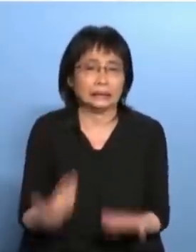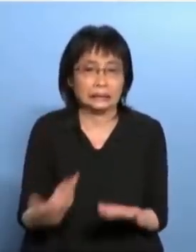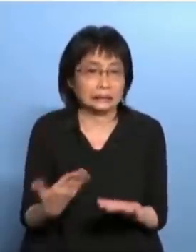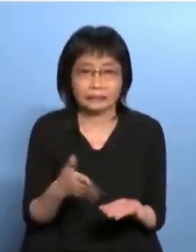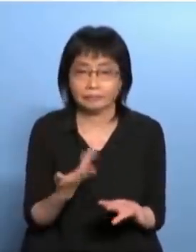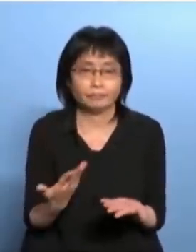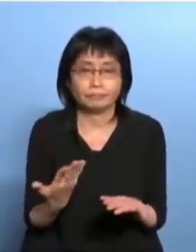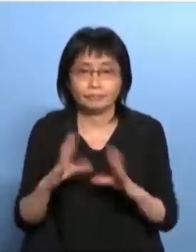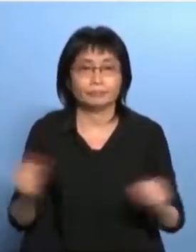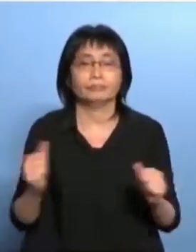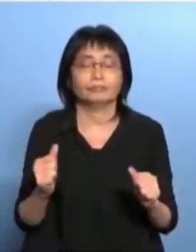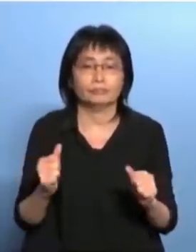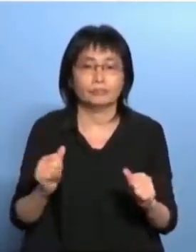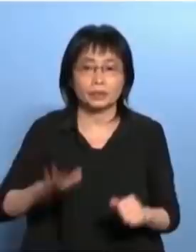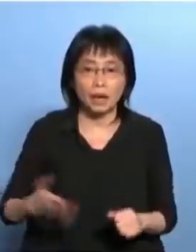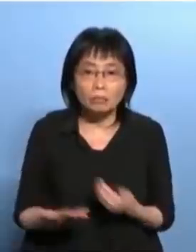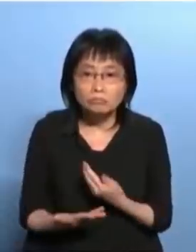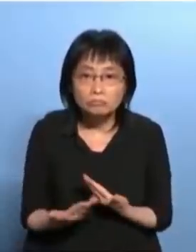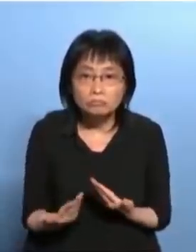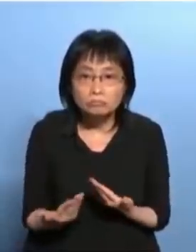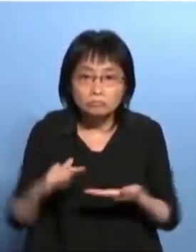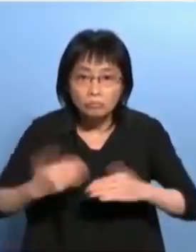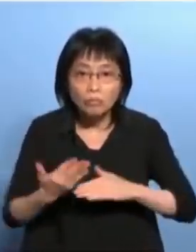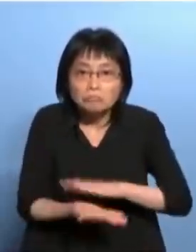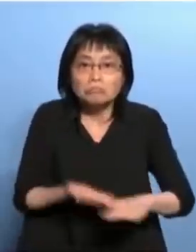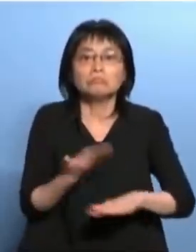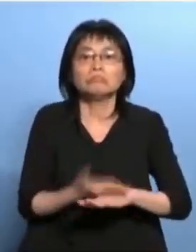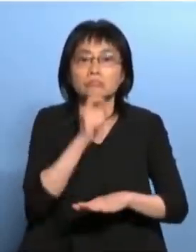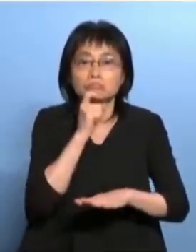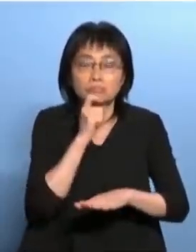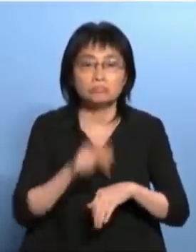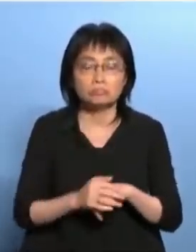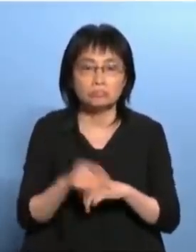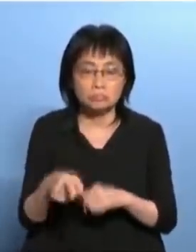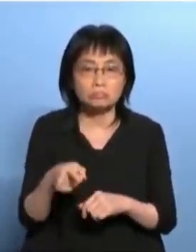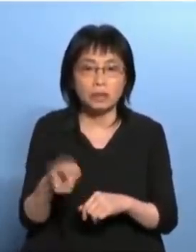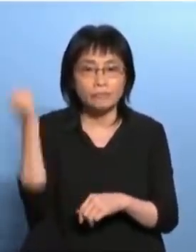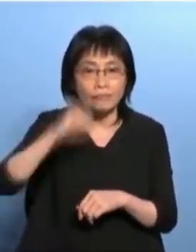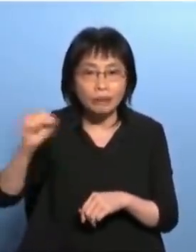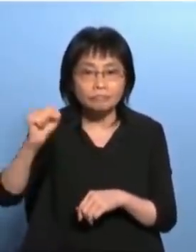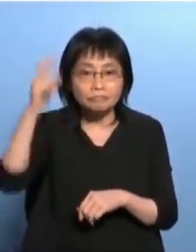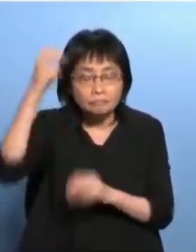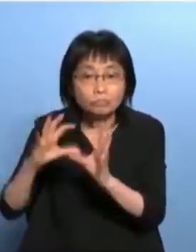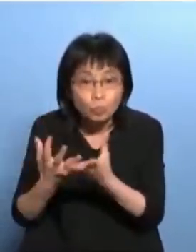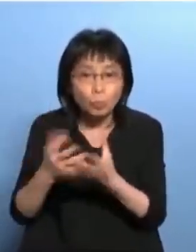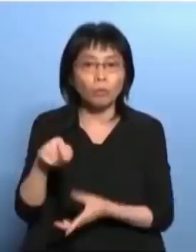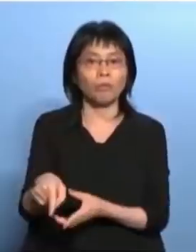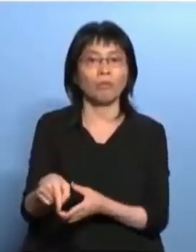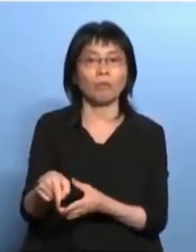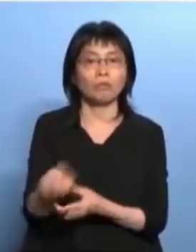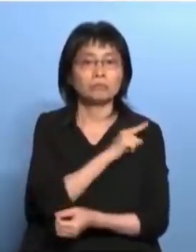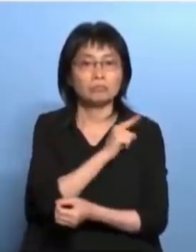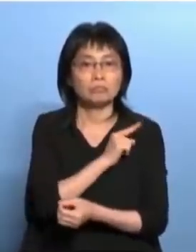翻了原来最黑就是反黑组真是恐怖真是离谱